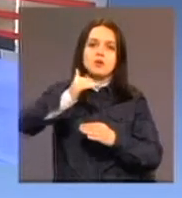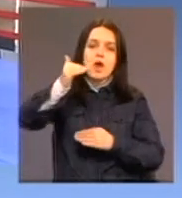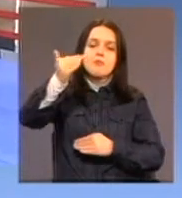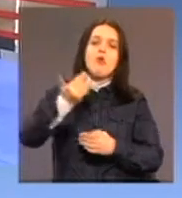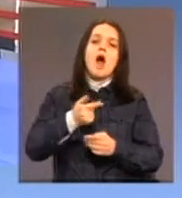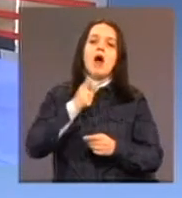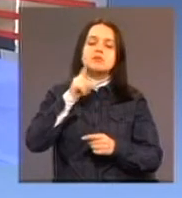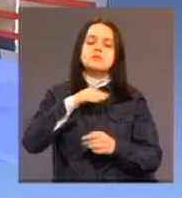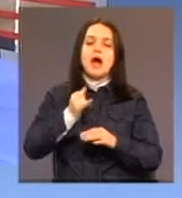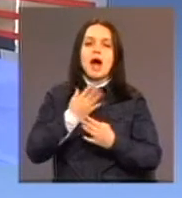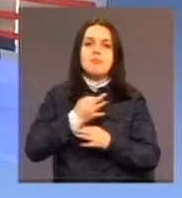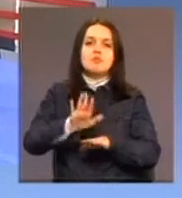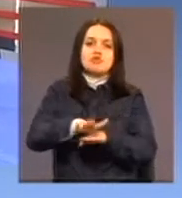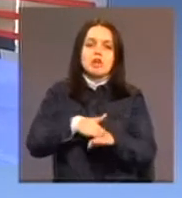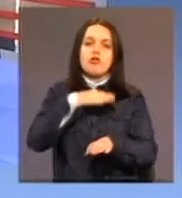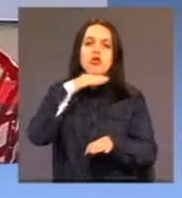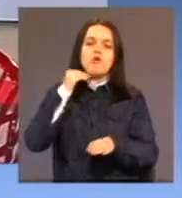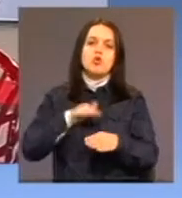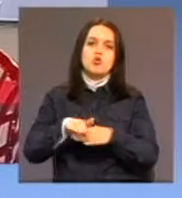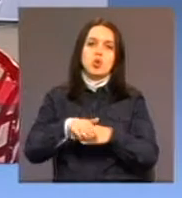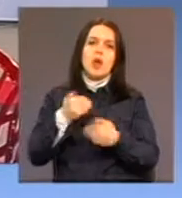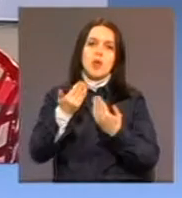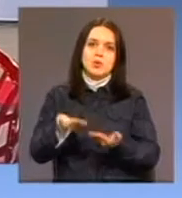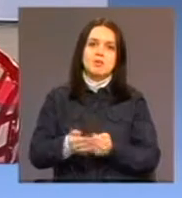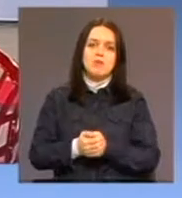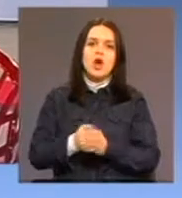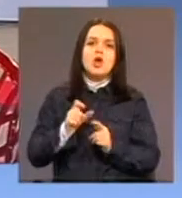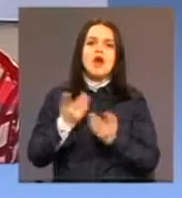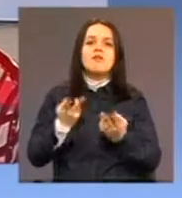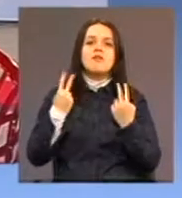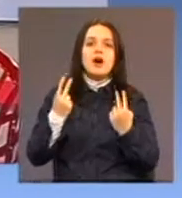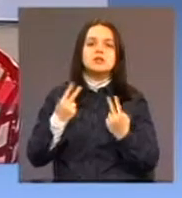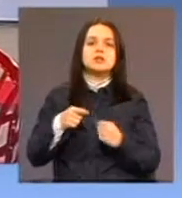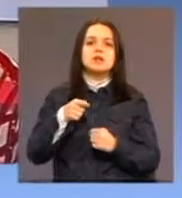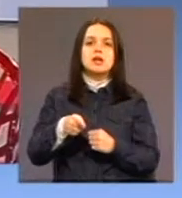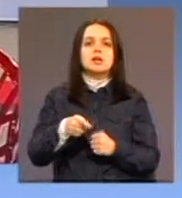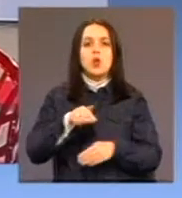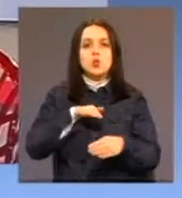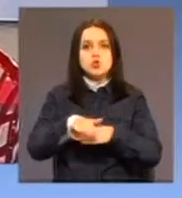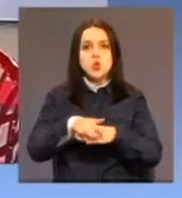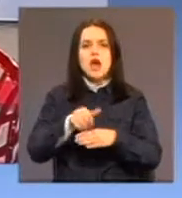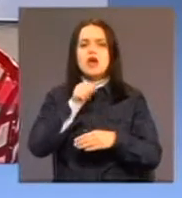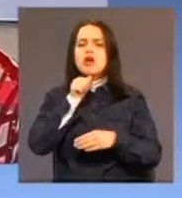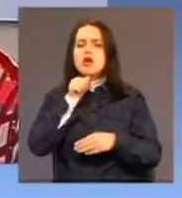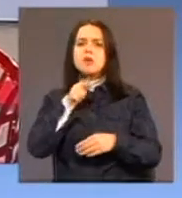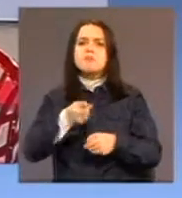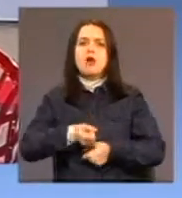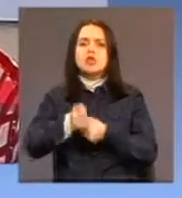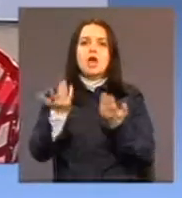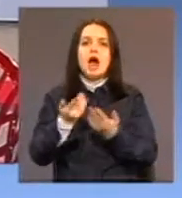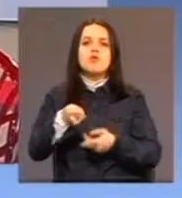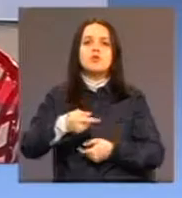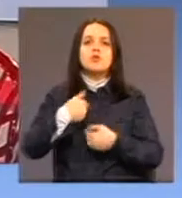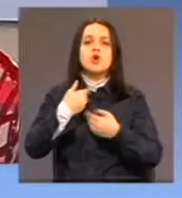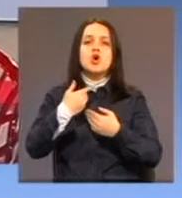nudimo u ovom trenutku. Od kakve je važnosti da usluge i podrška, kako recimo pruža dneni centar iz Dervente za